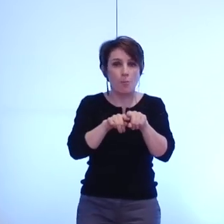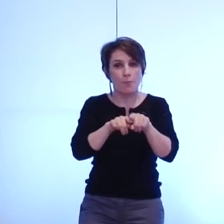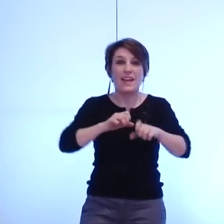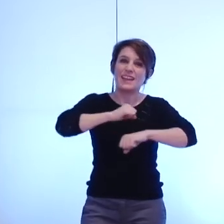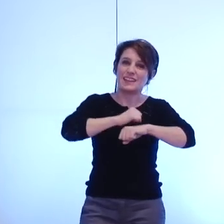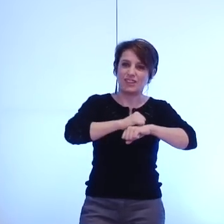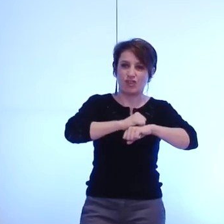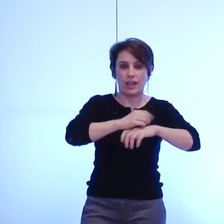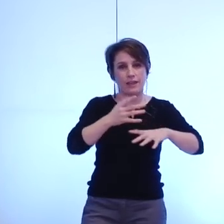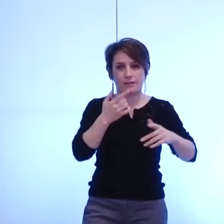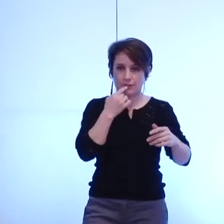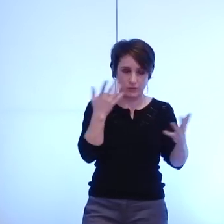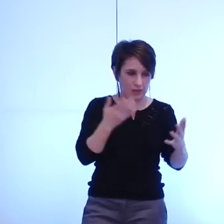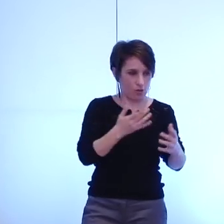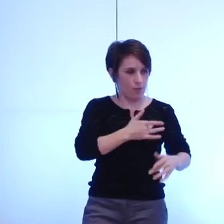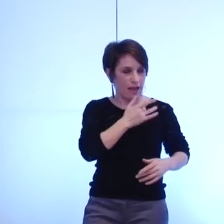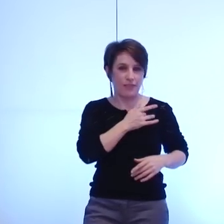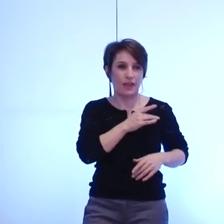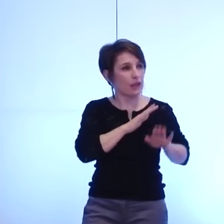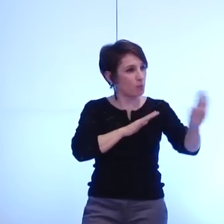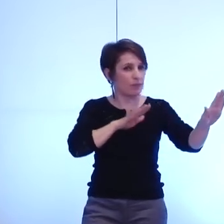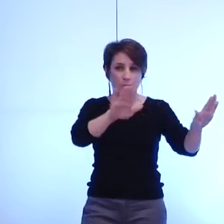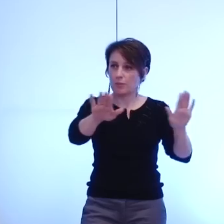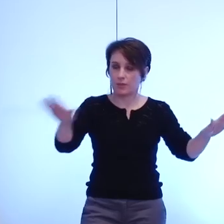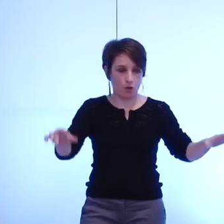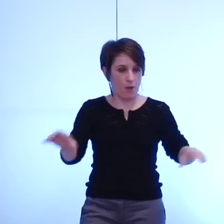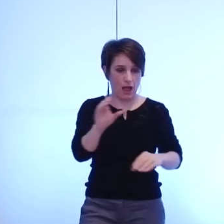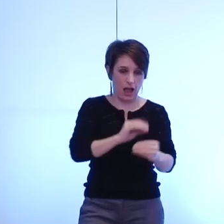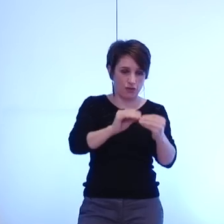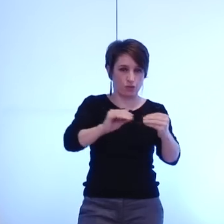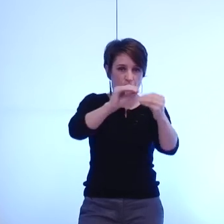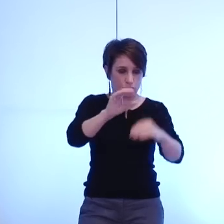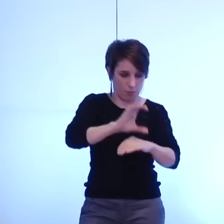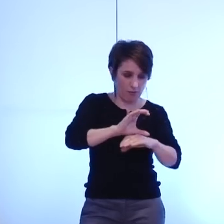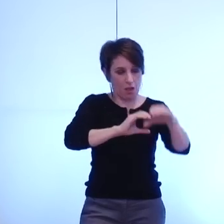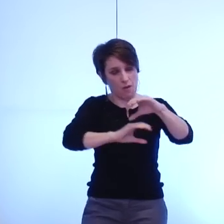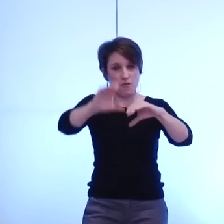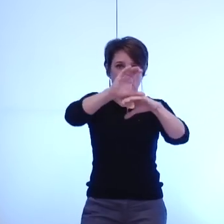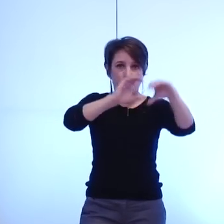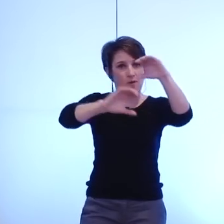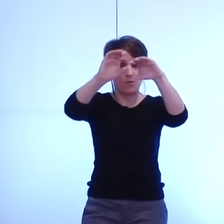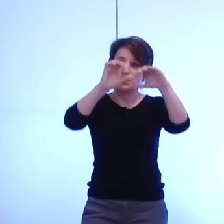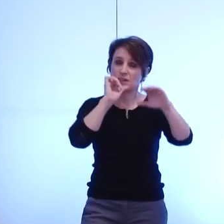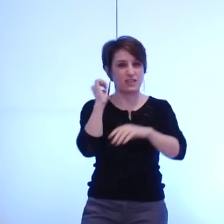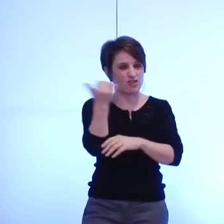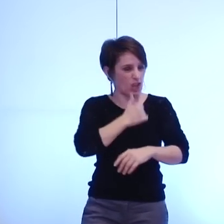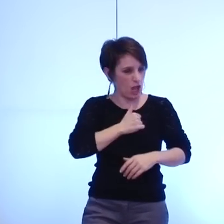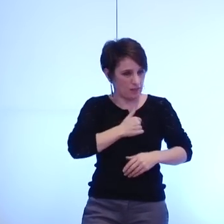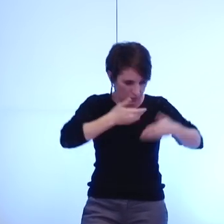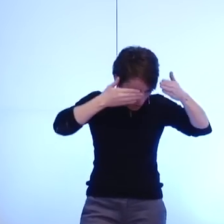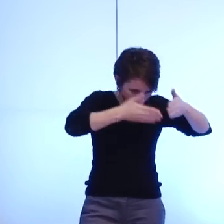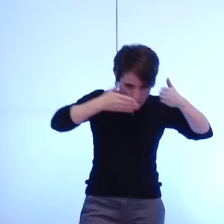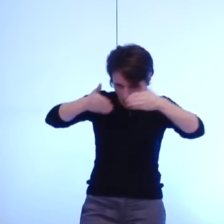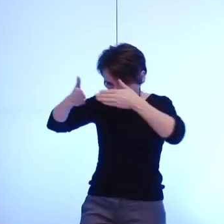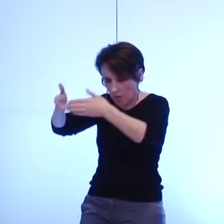d'intérêts qui sont des intérêts communaux et qui du coup deviennent individuels dans ce cadre là c'est